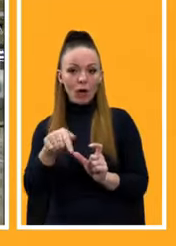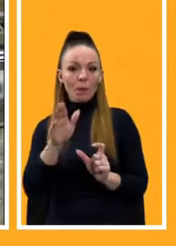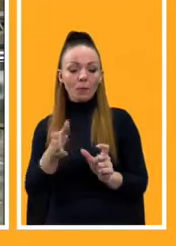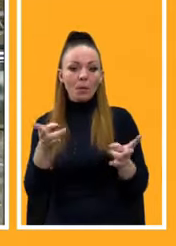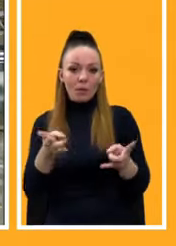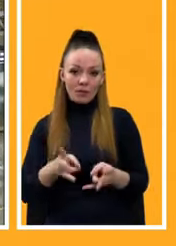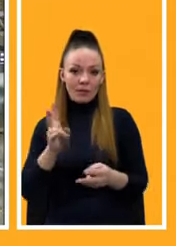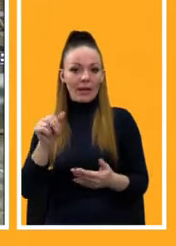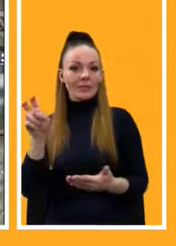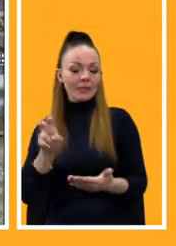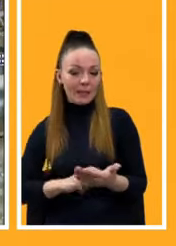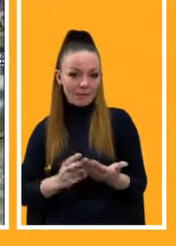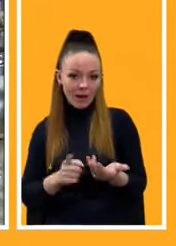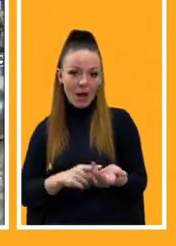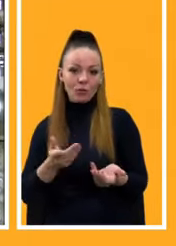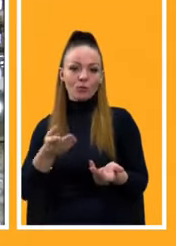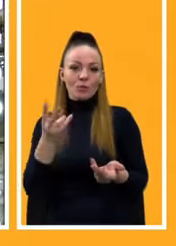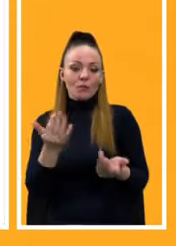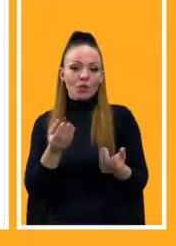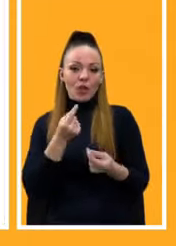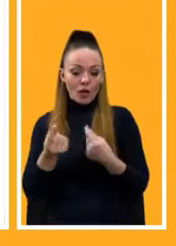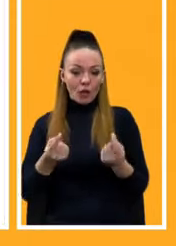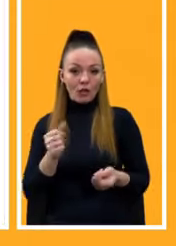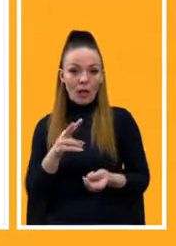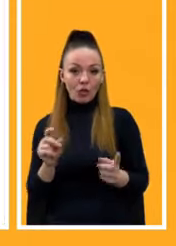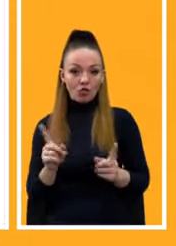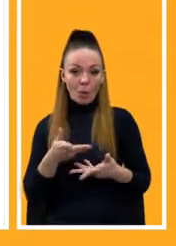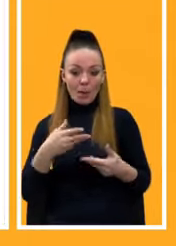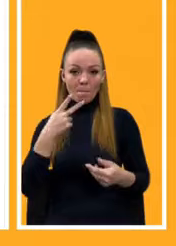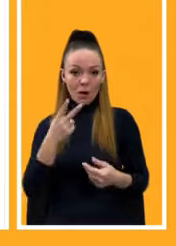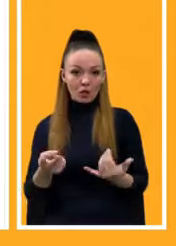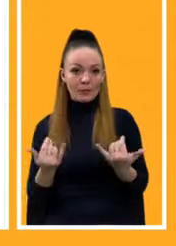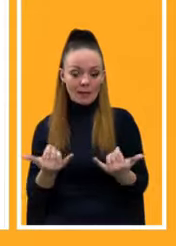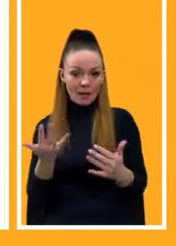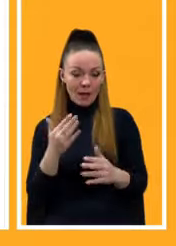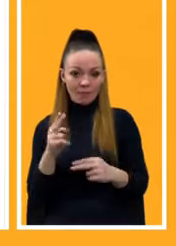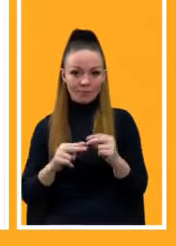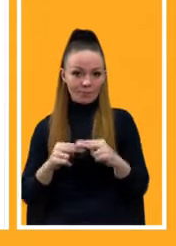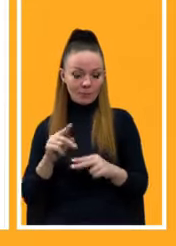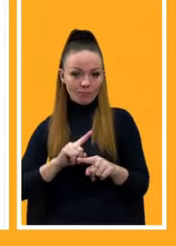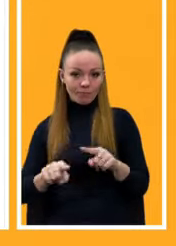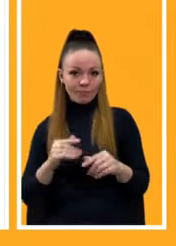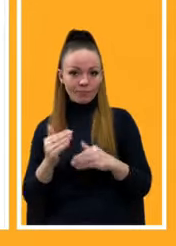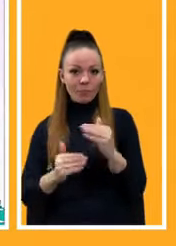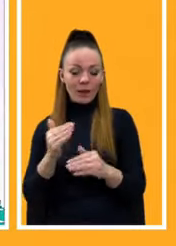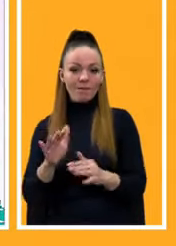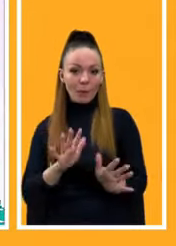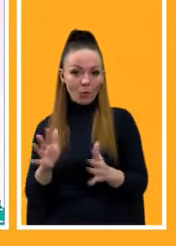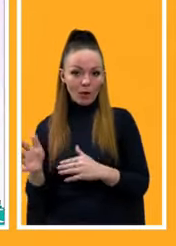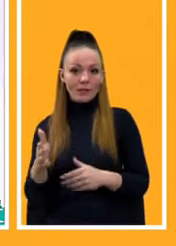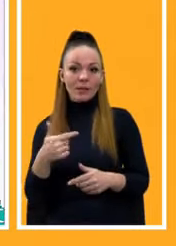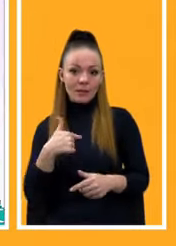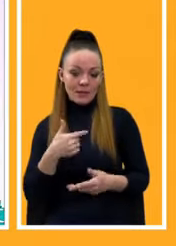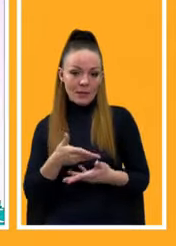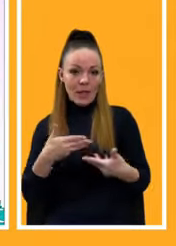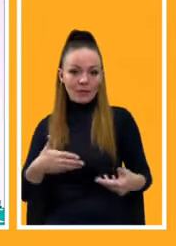часу на сертифікацію, на якісь речі. Але те, що ми бачимо зараз, темп, який там будівельних робіт відбувається, нас він влаштовує.